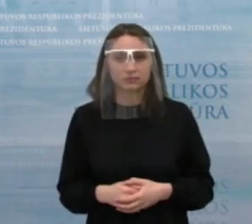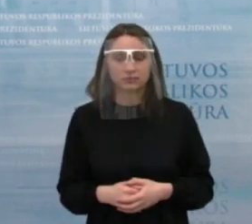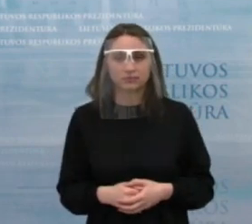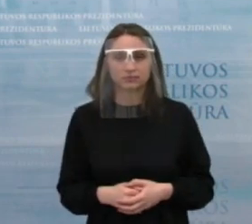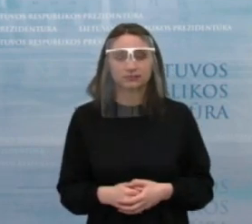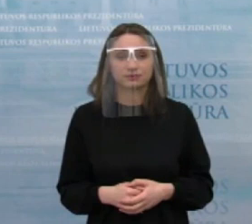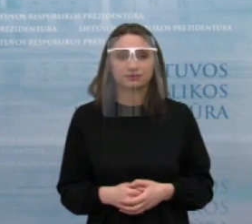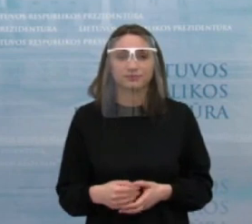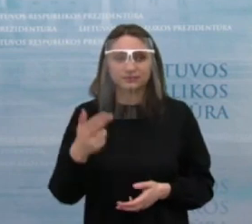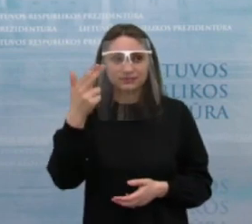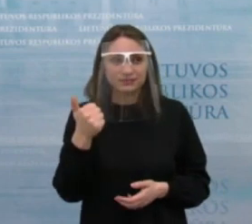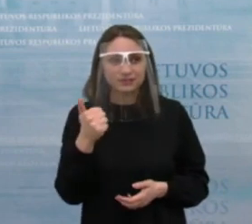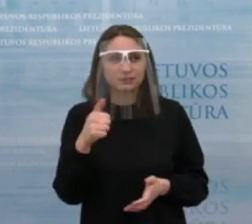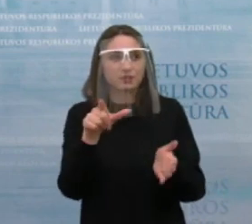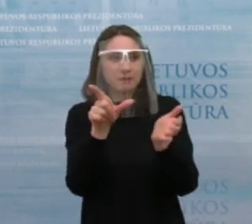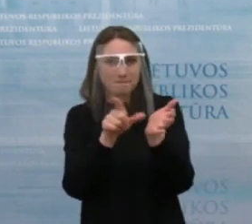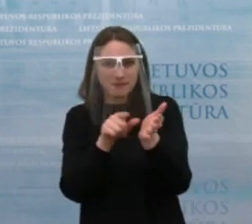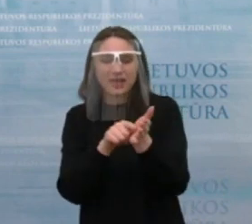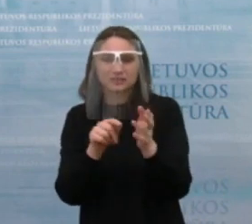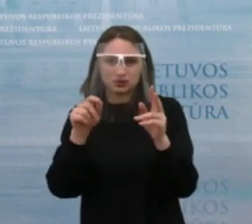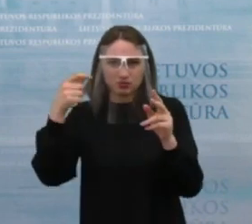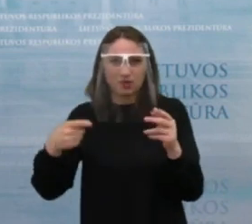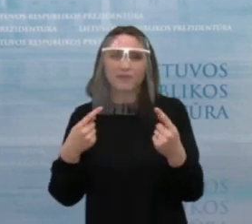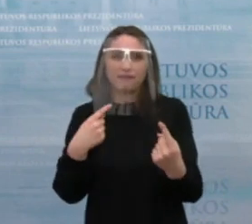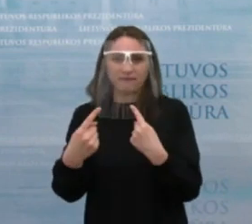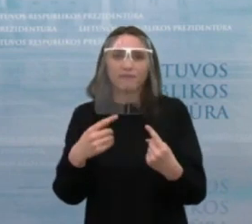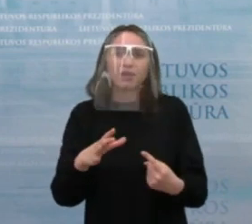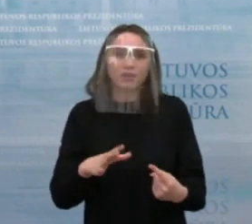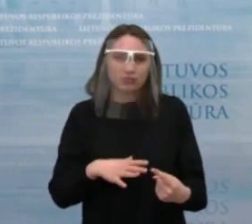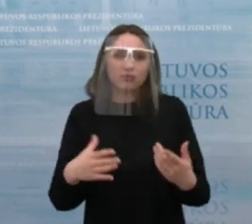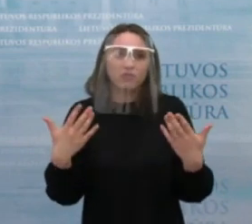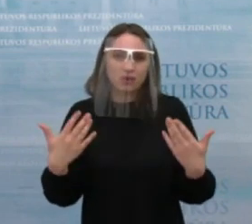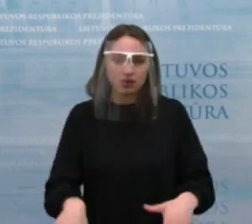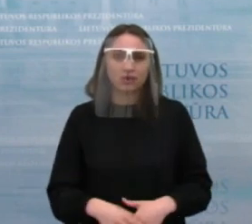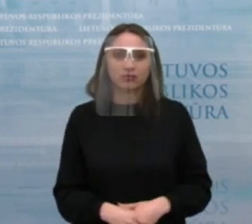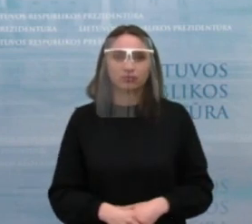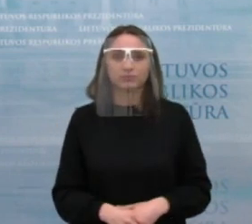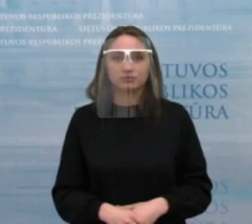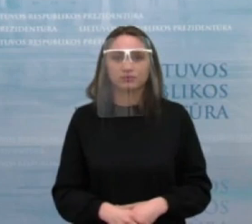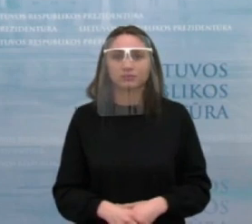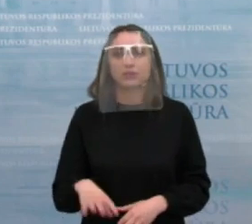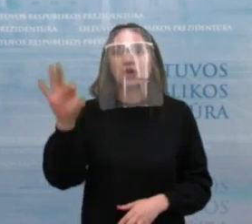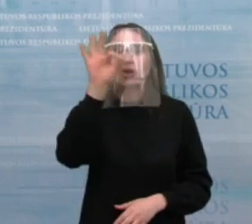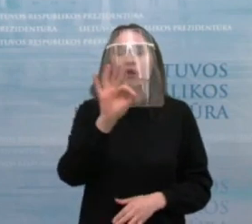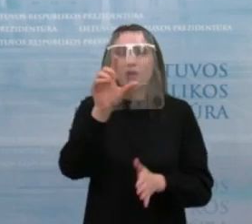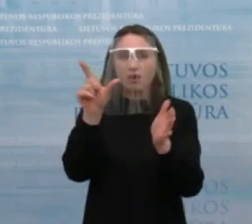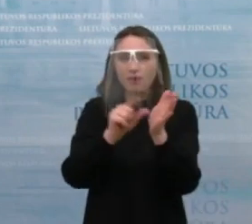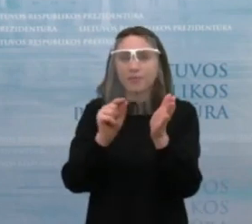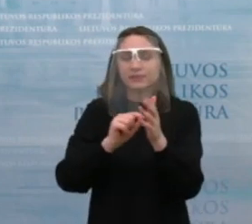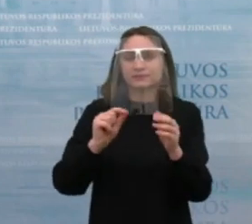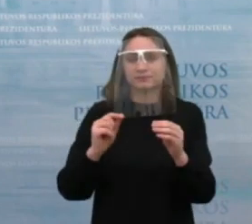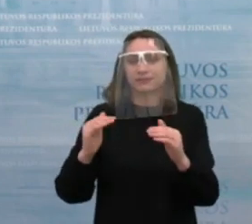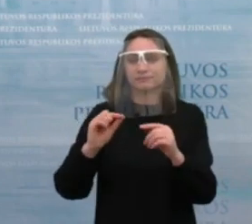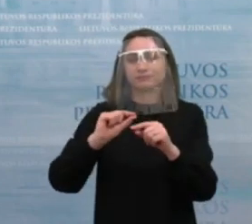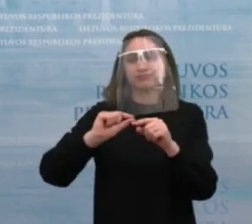Taip, kalbėjomės ir dėl pensijų ir matome panašiai klausimus susijusius su pensijų didėjimu,